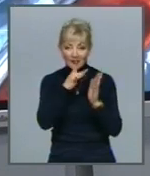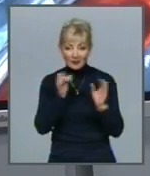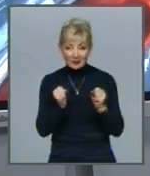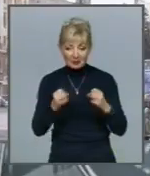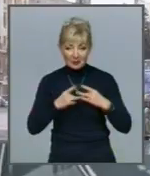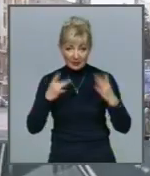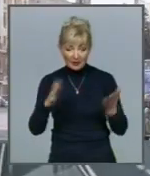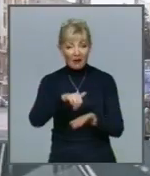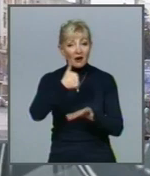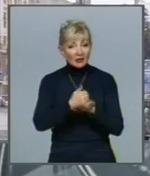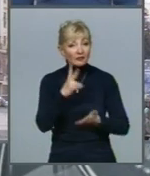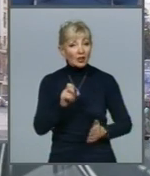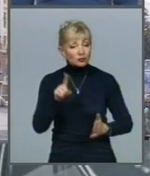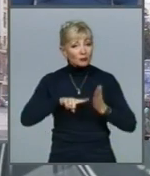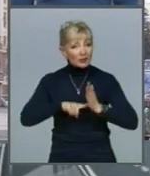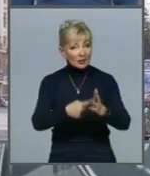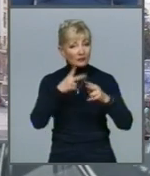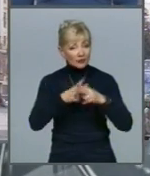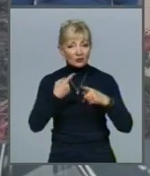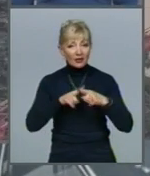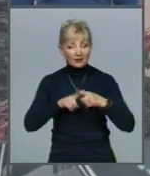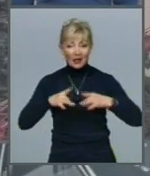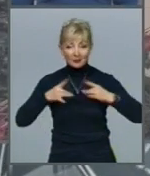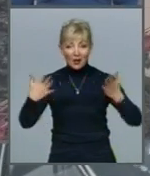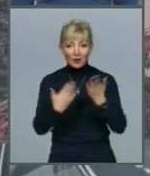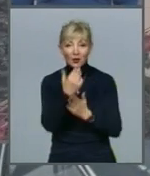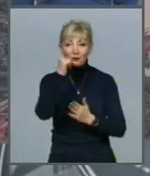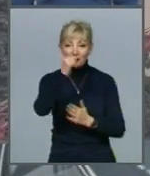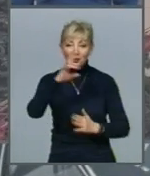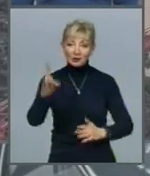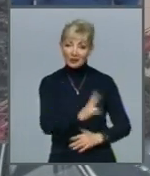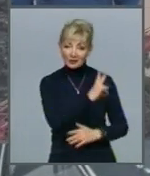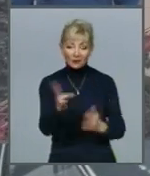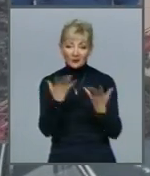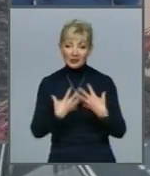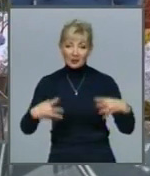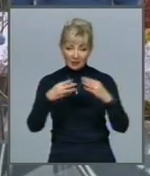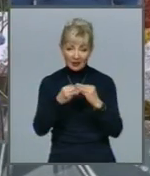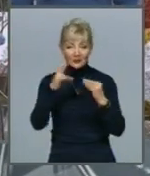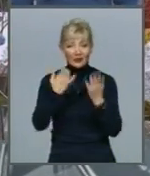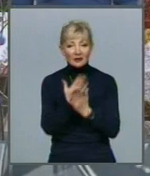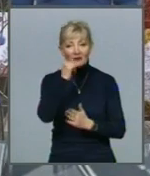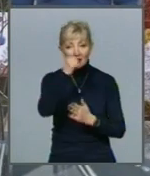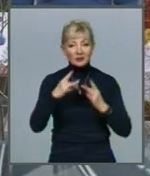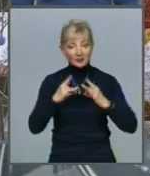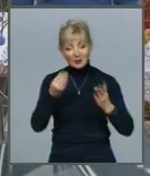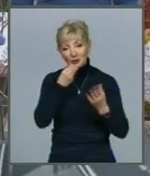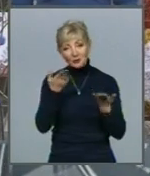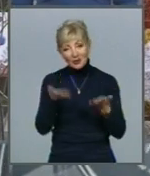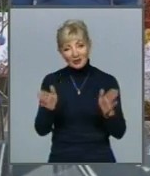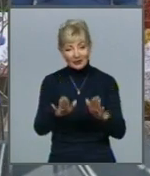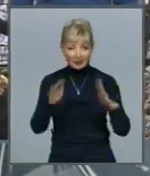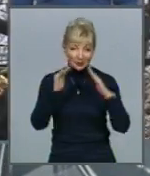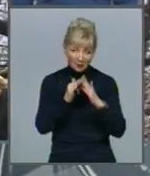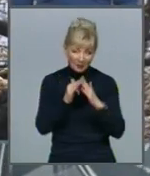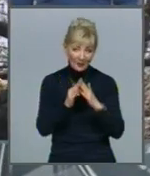Головне, на чому наполягають медики – це відсвяткувати Новий рік і Різдво в родинному колі На новорічні свята краще залишатися вдома,